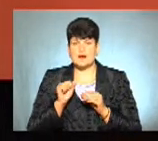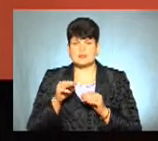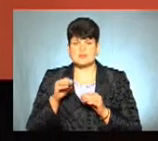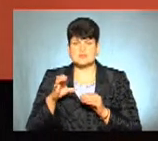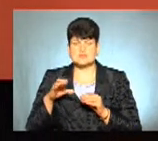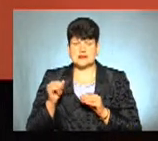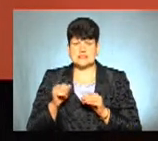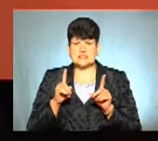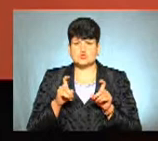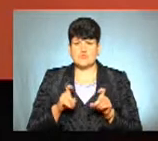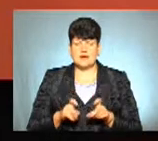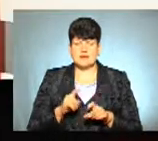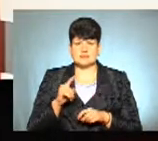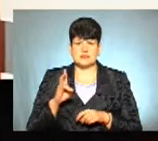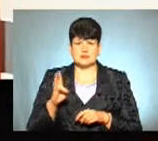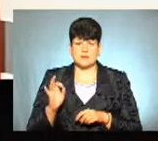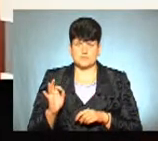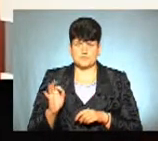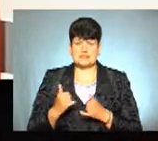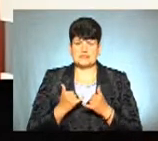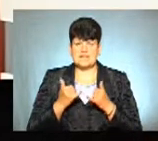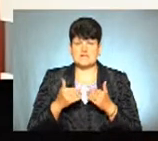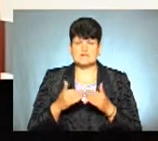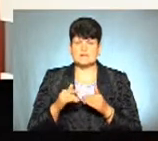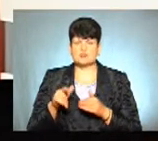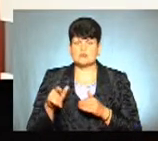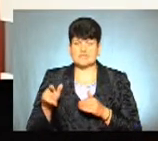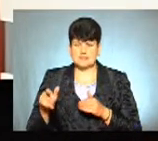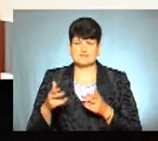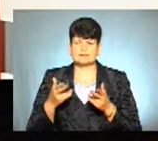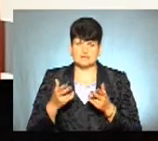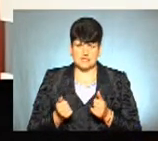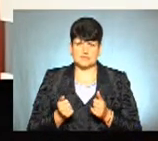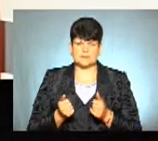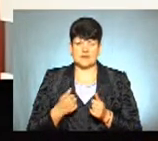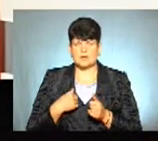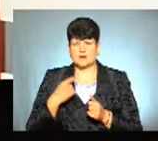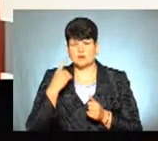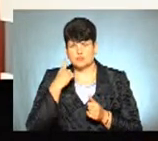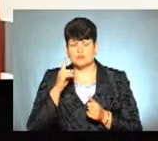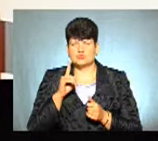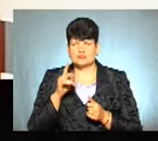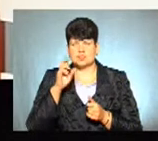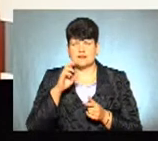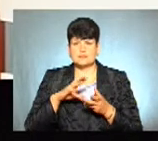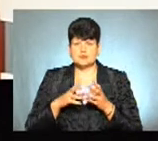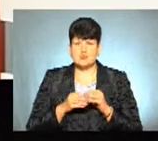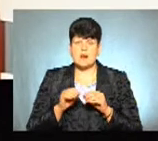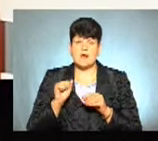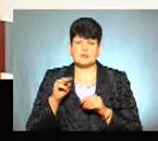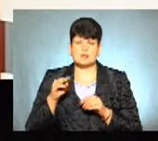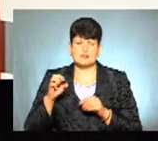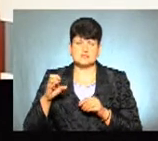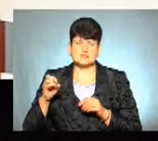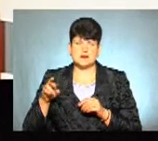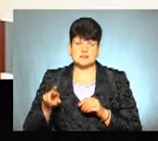тестування в вигляді зно? Для випускників, я думаю, що так. Бо державна підсумкова атестація і